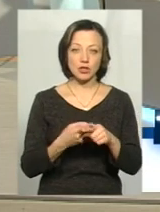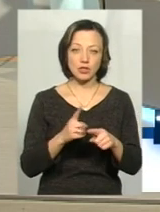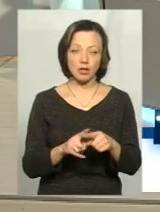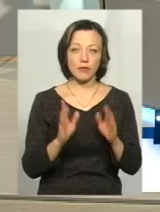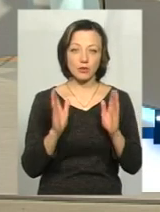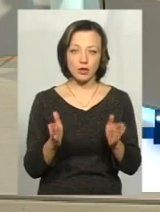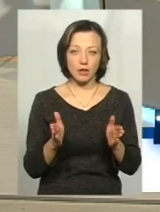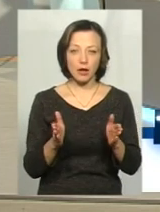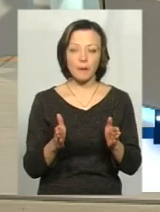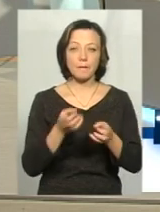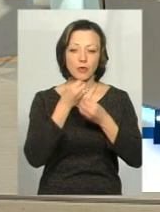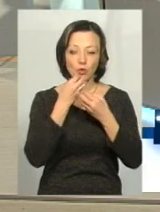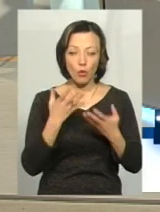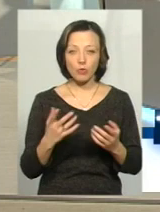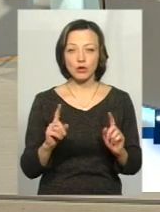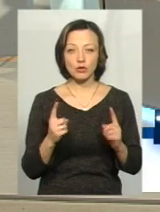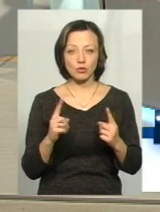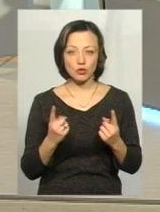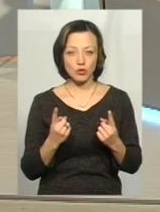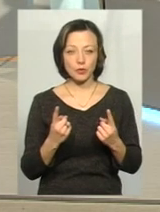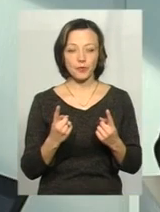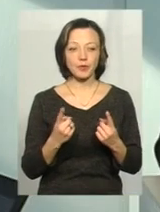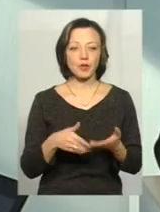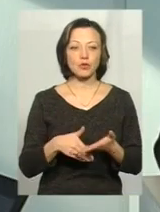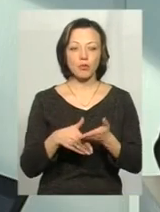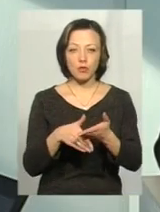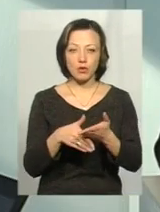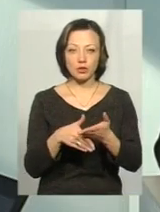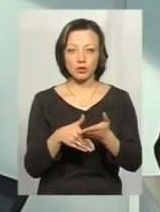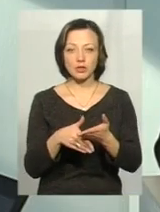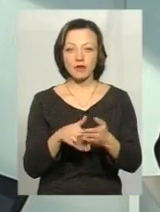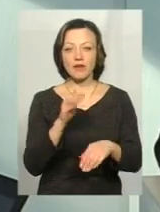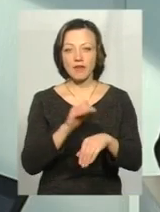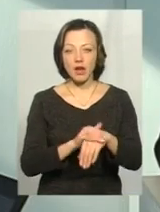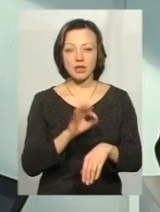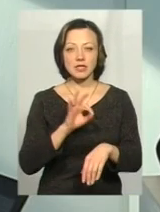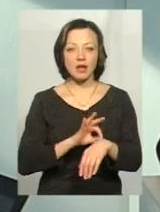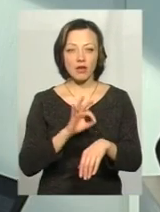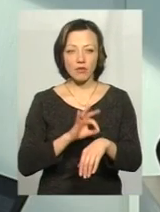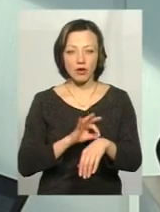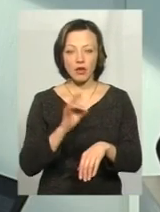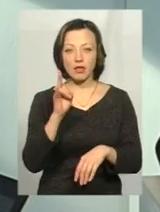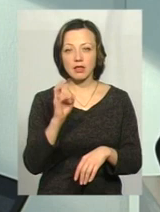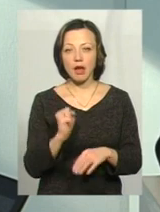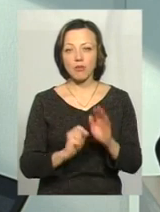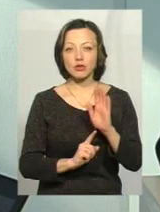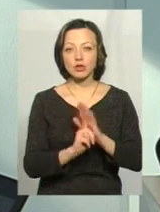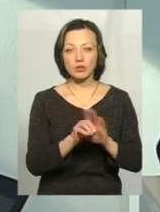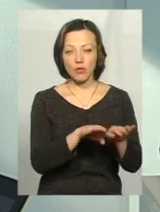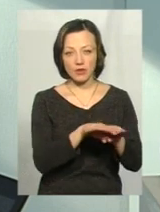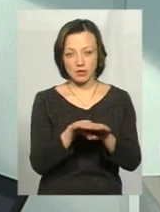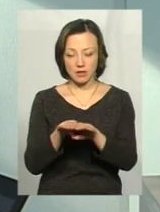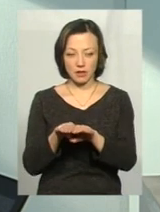буде мати позитив, оскільки допоможе людям виявляти захворювання на початкових